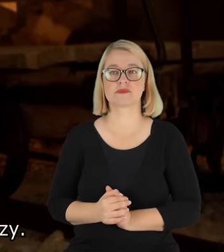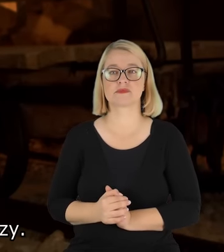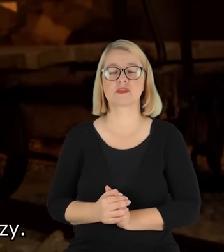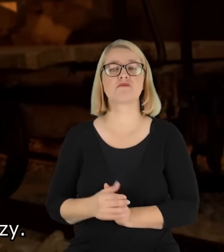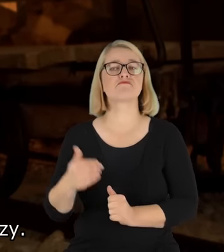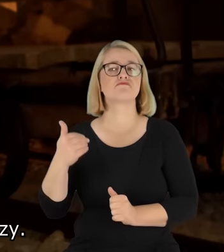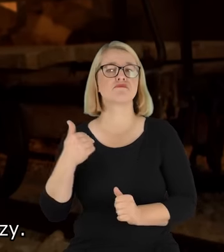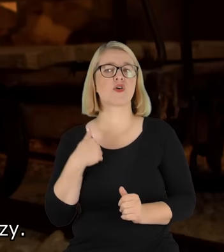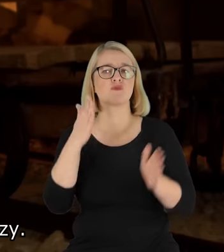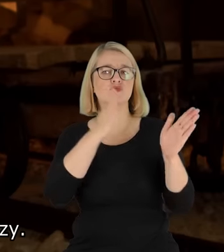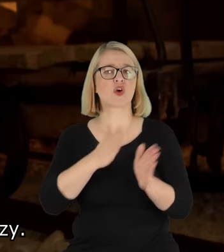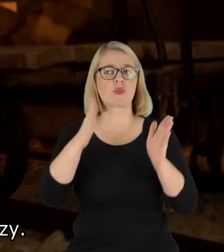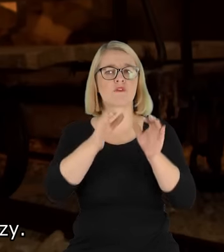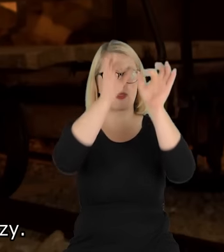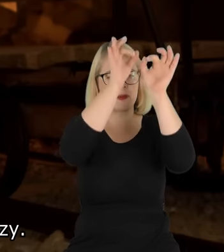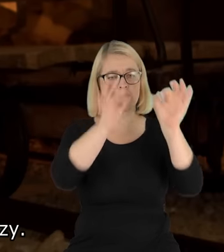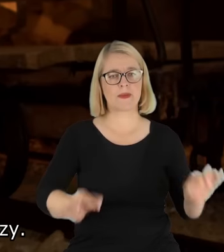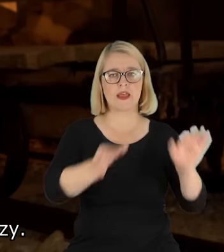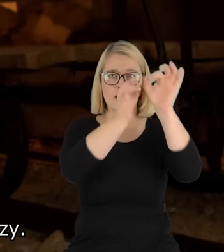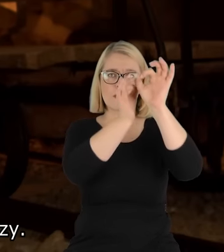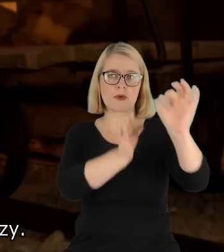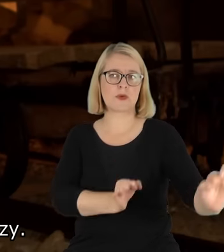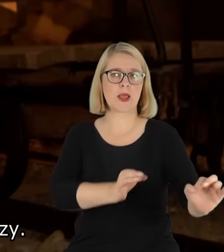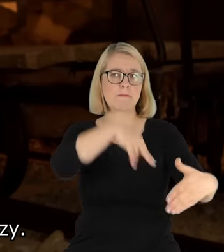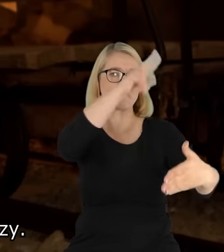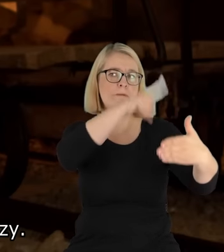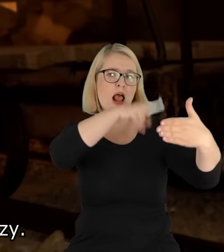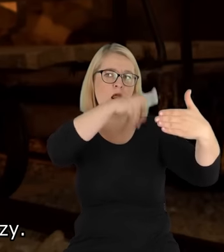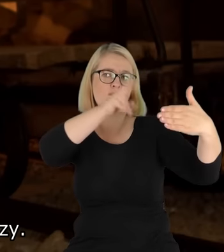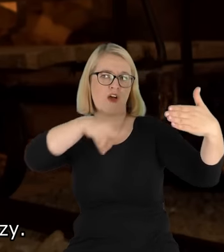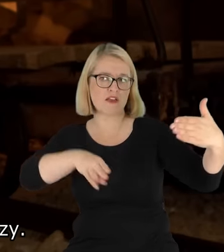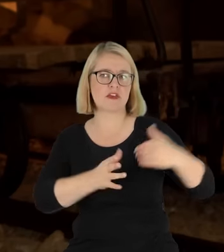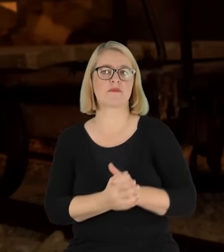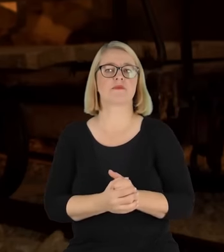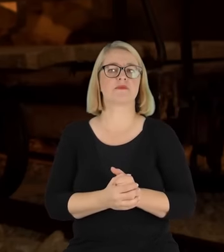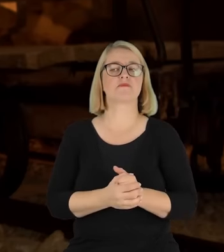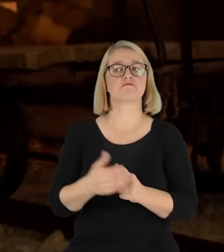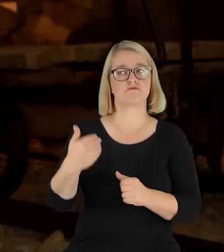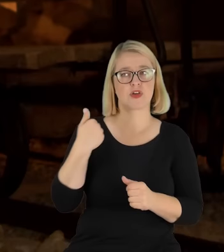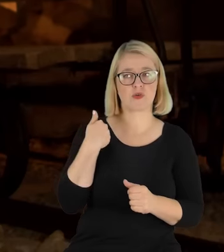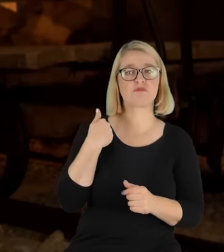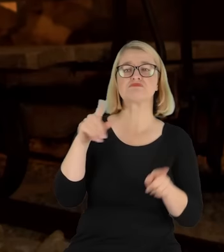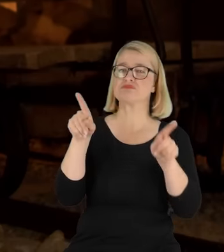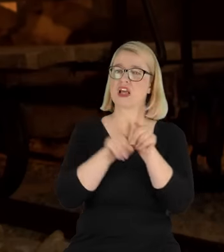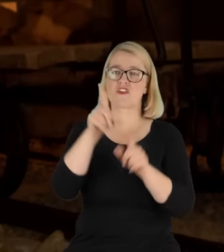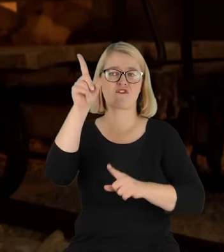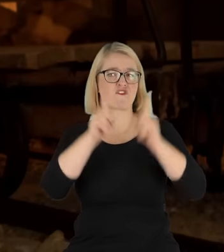Były sztalugi, na których były